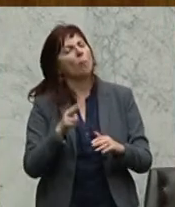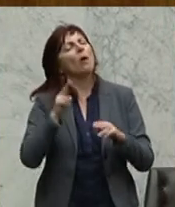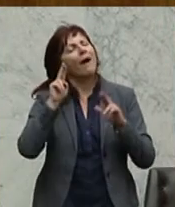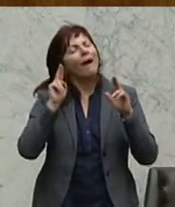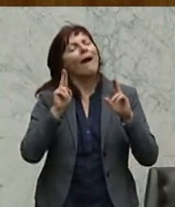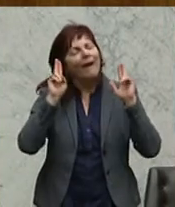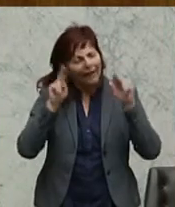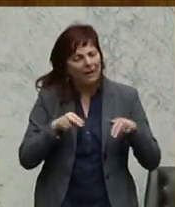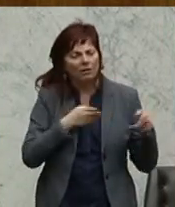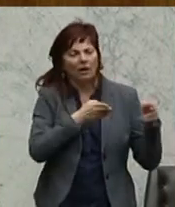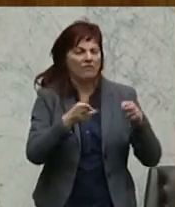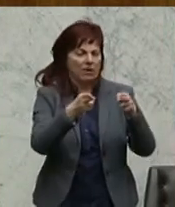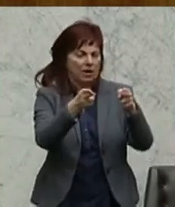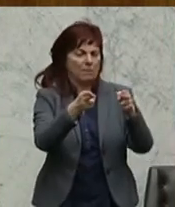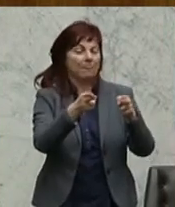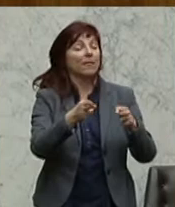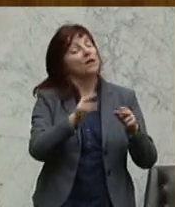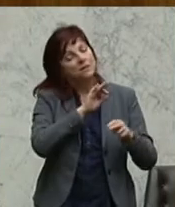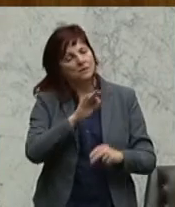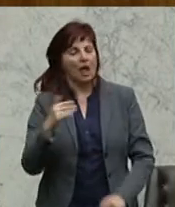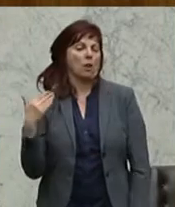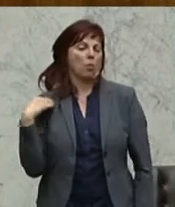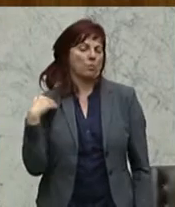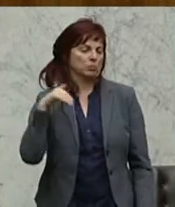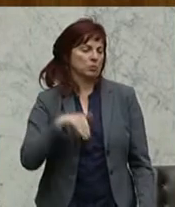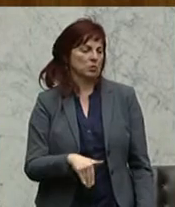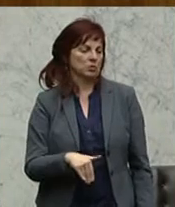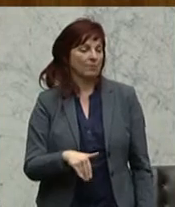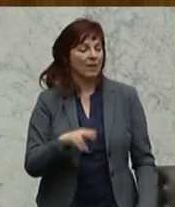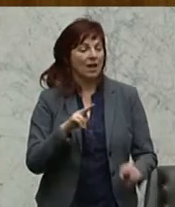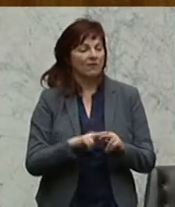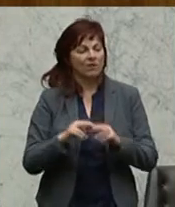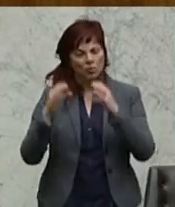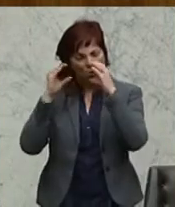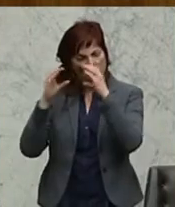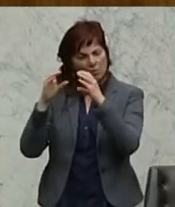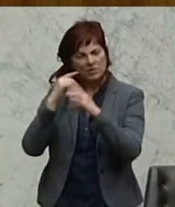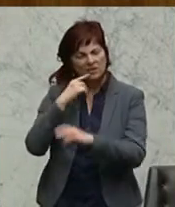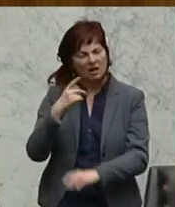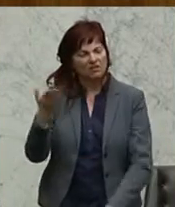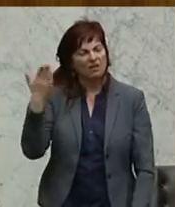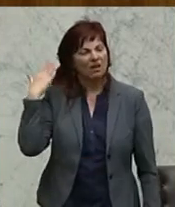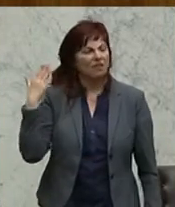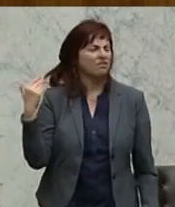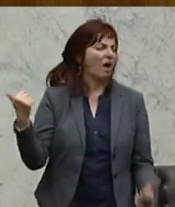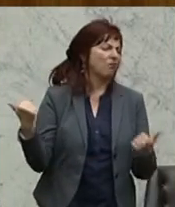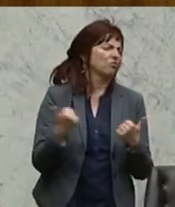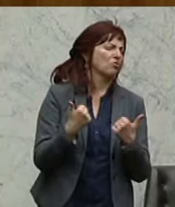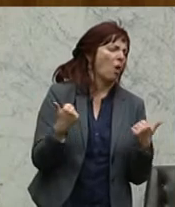lobenswert. Wenn die ÖVP dann sagt, das war jetzt also der absolut große Wurf.